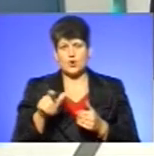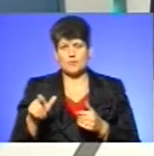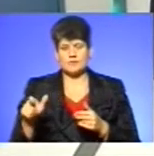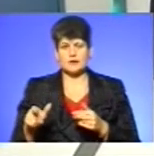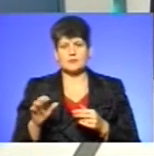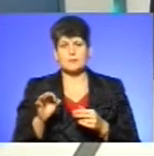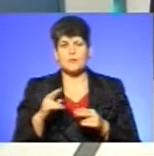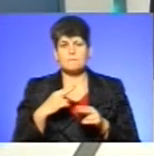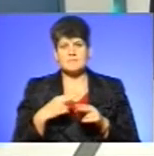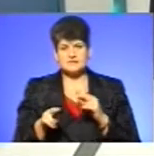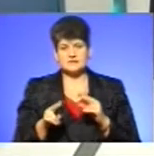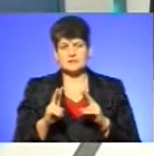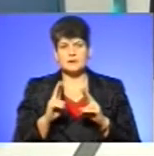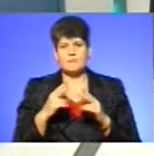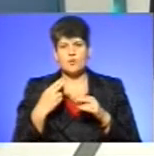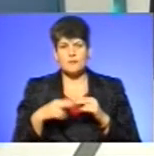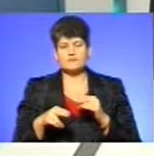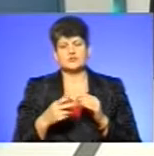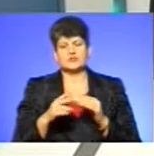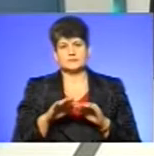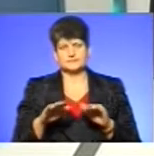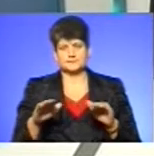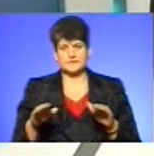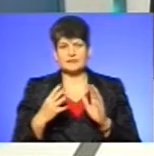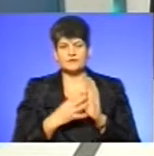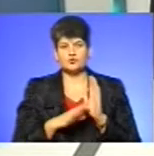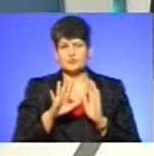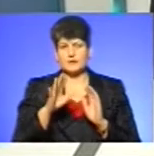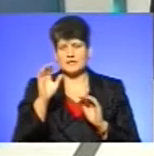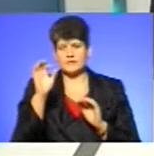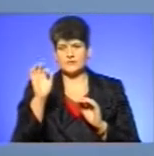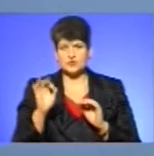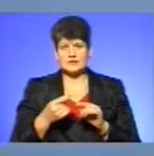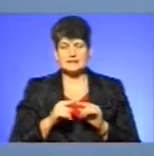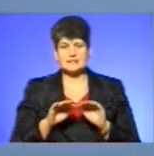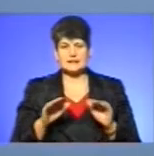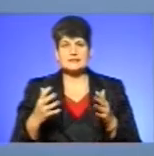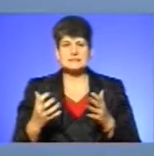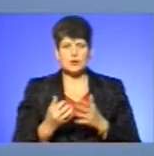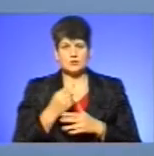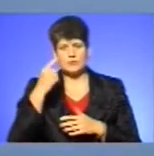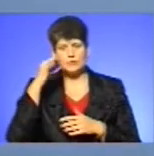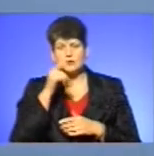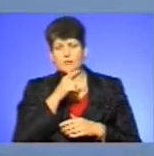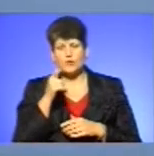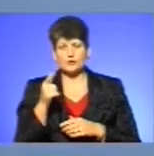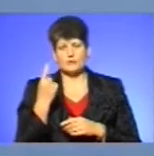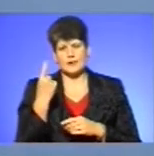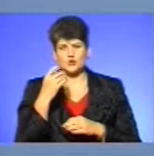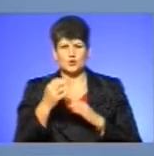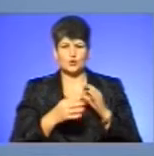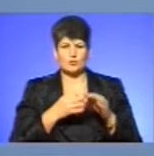зниклих 68 дітях. 95% цих дітей поліція знаходила протягом першої доби,